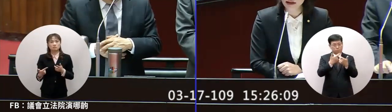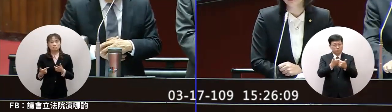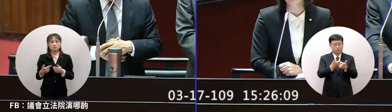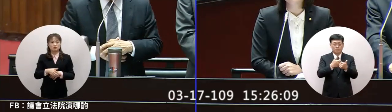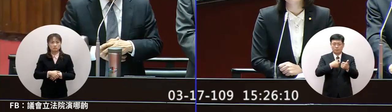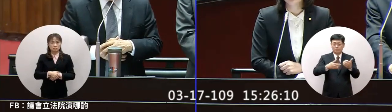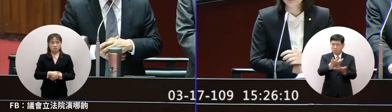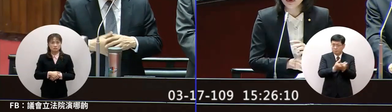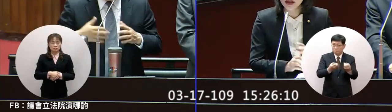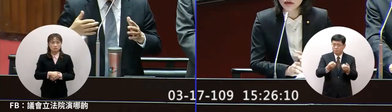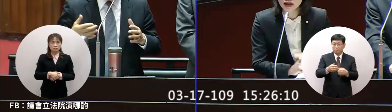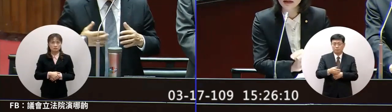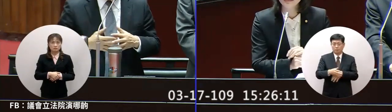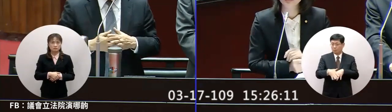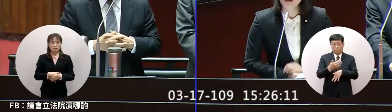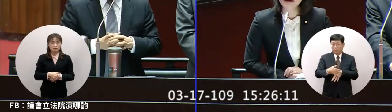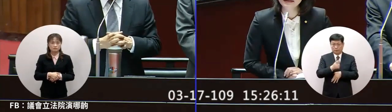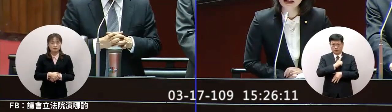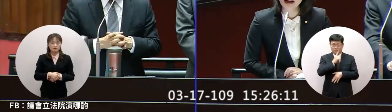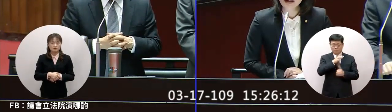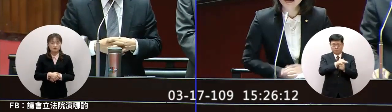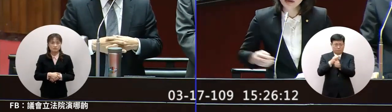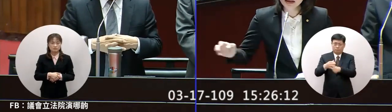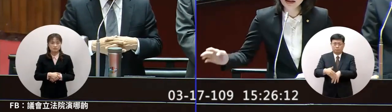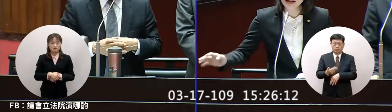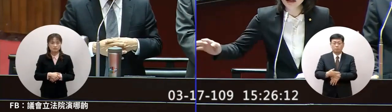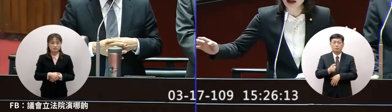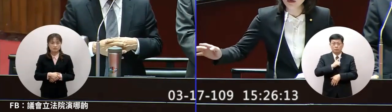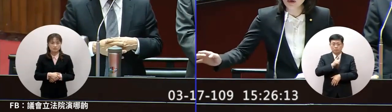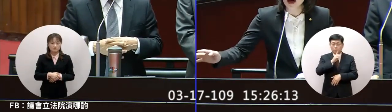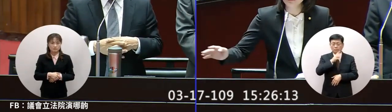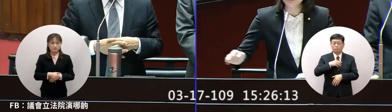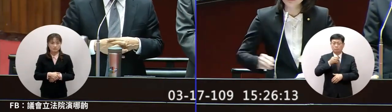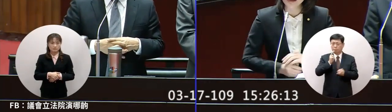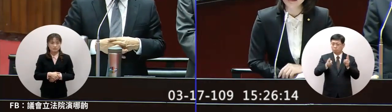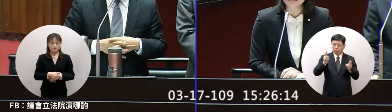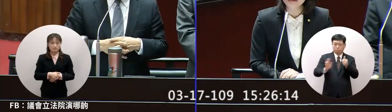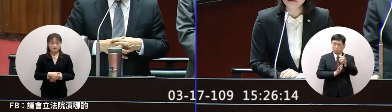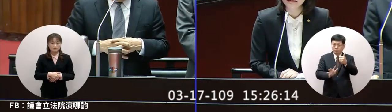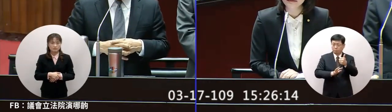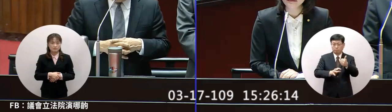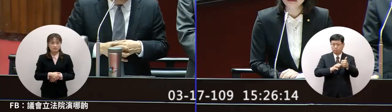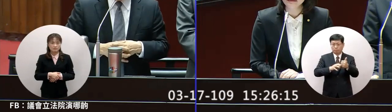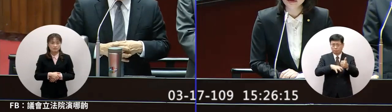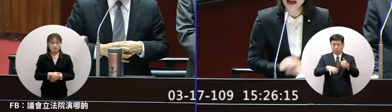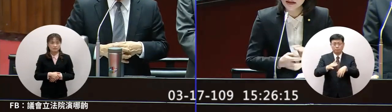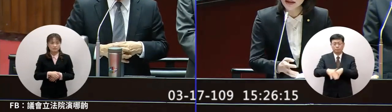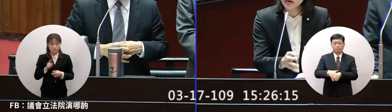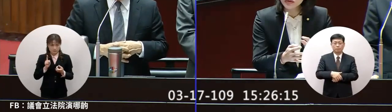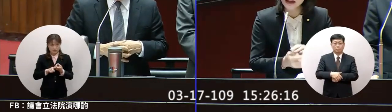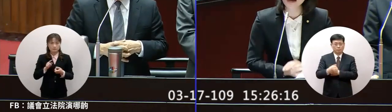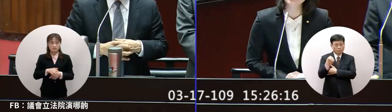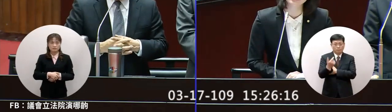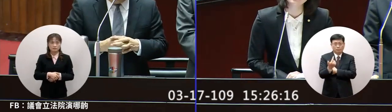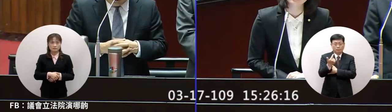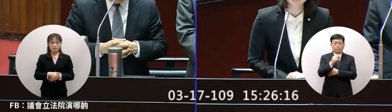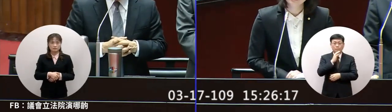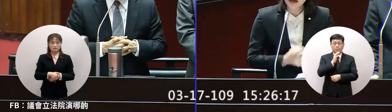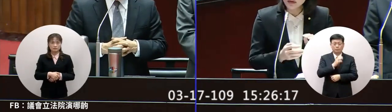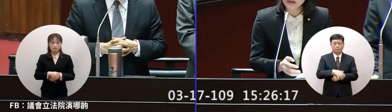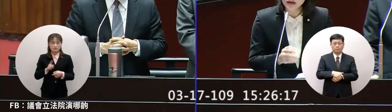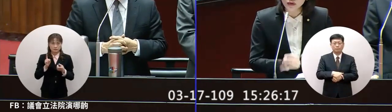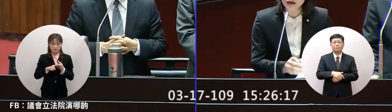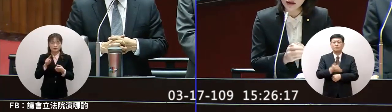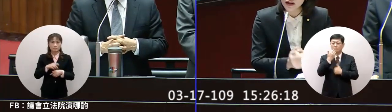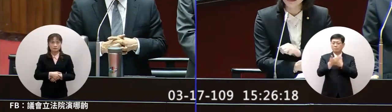協商你不會有任何的框架你會協調跨部會不錯來盡速達成